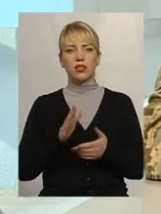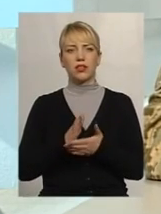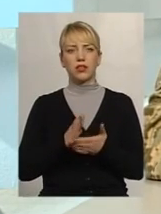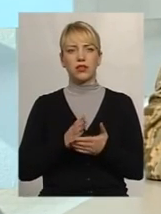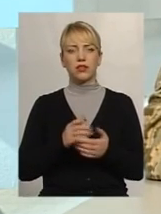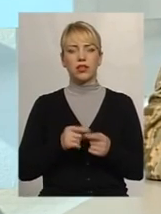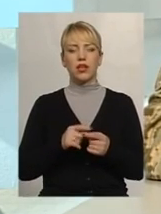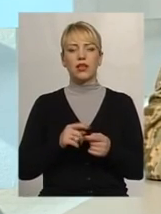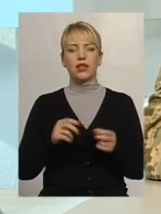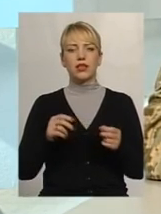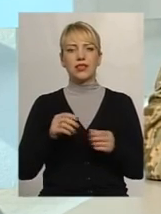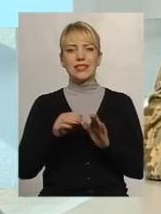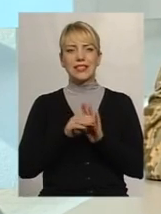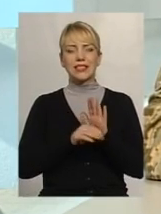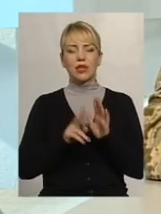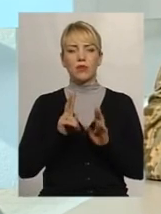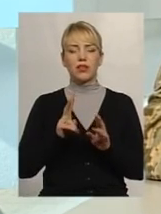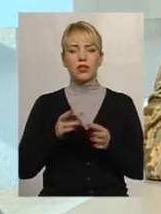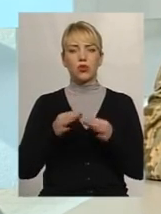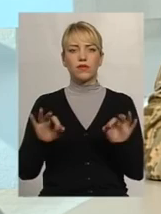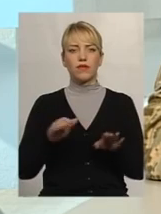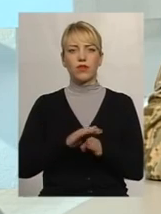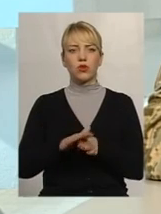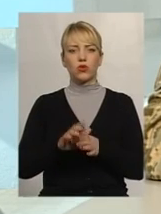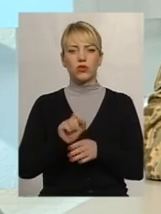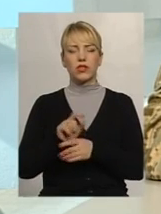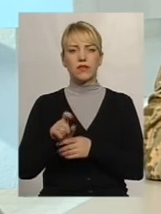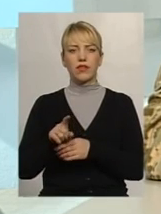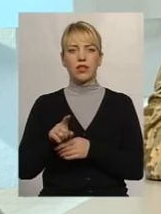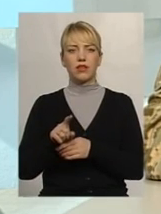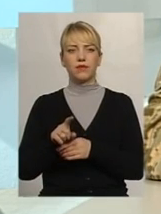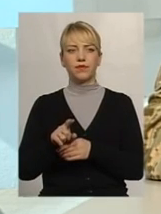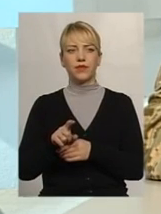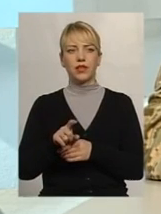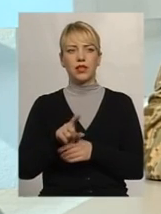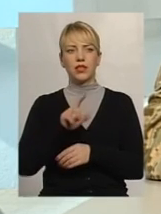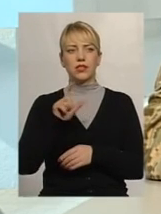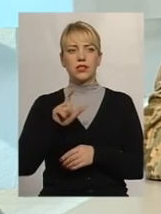системи, які дозволяють виконувати завдання з